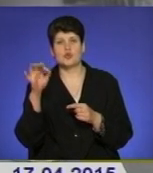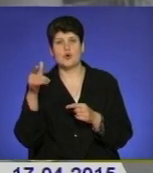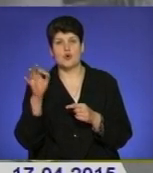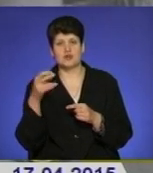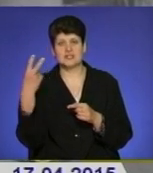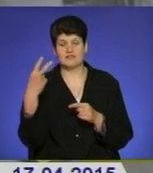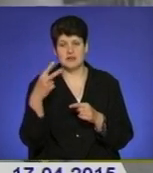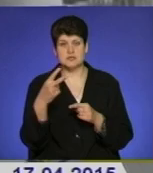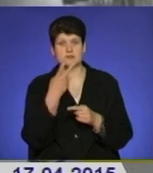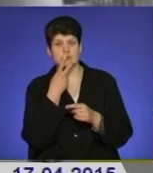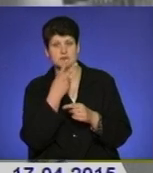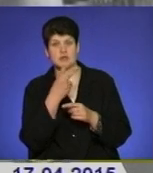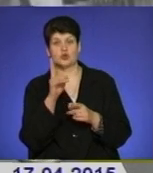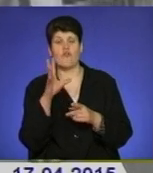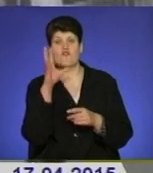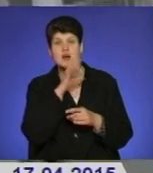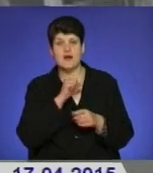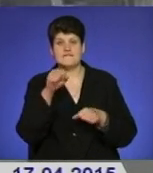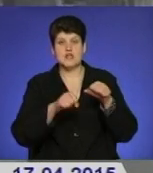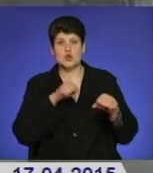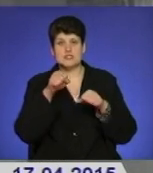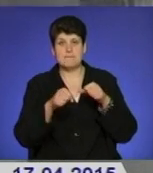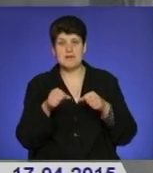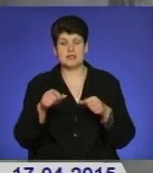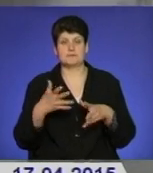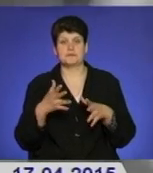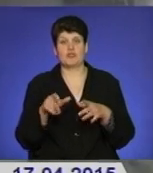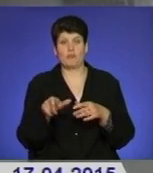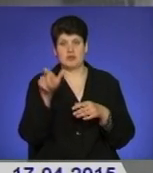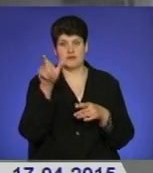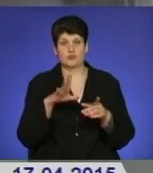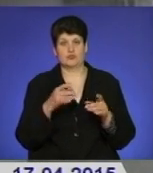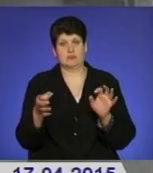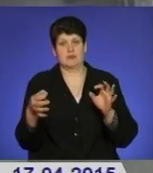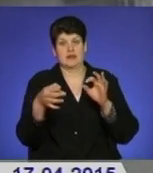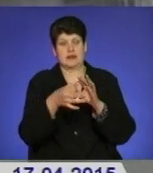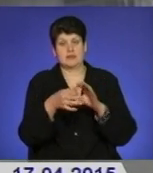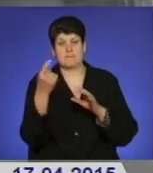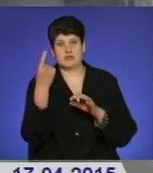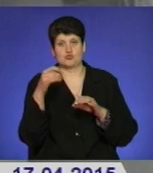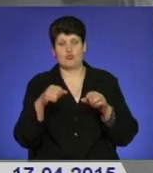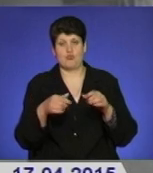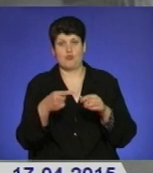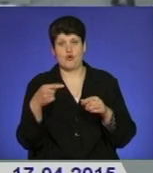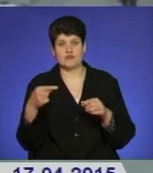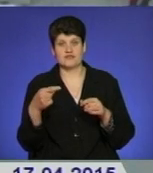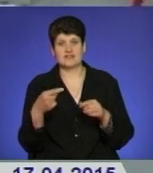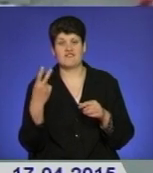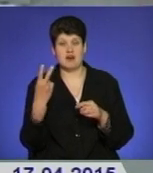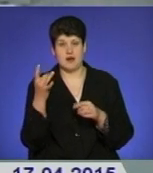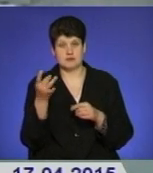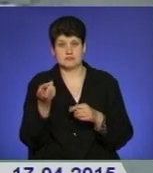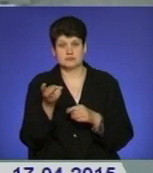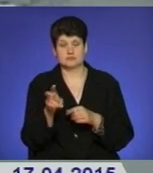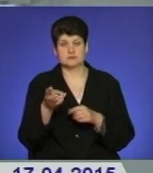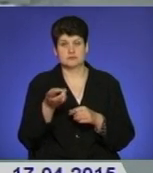який викрав велосипед з під'їзду. За словами працівників міліції, транспортний засіб був прикріплений на першому поверсі будинку. Невідомий двічі підходив до